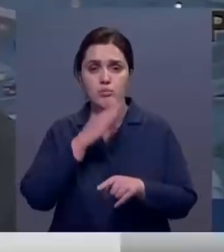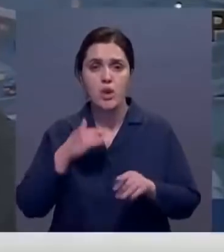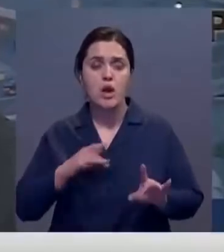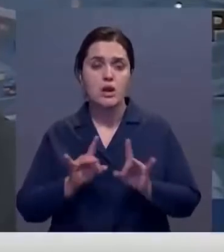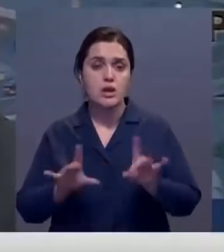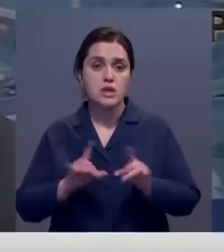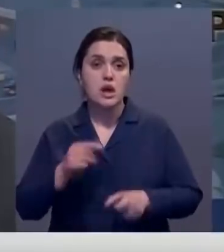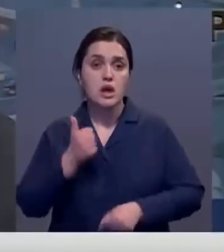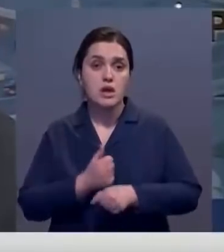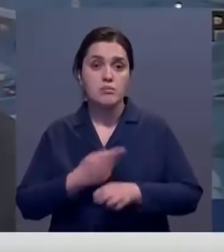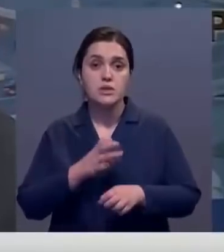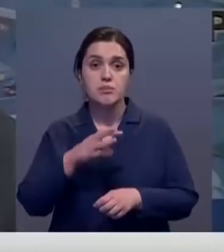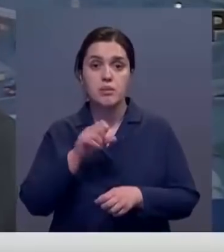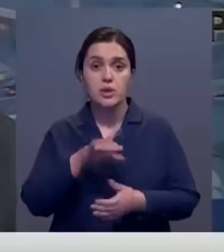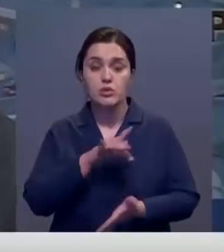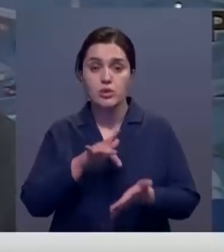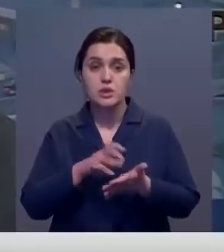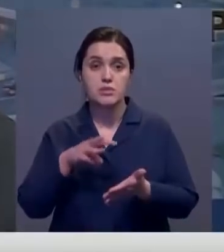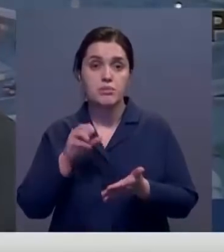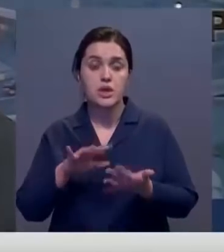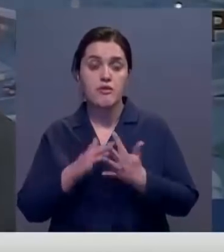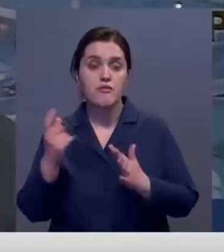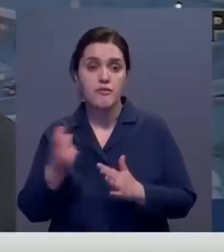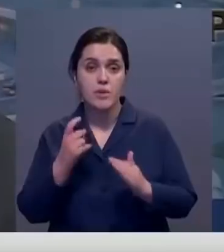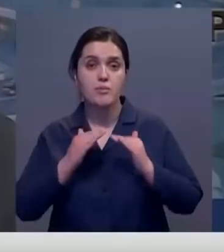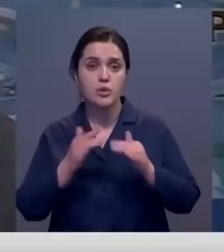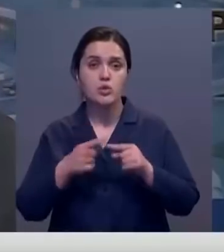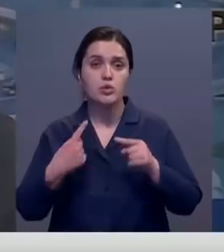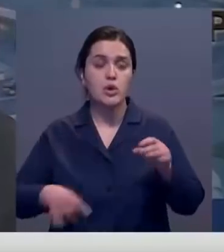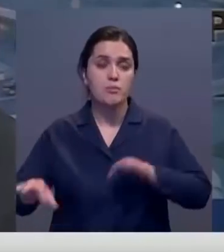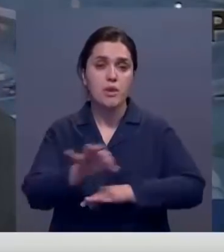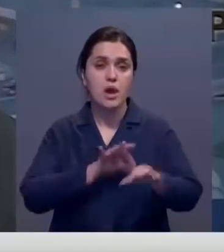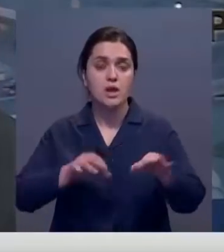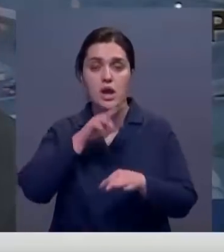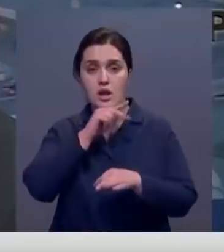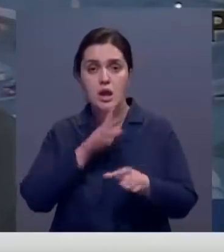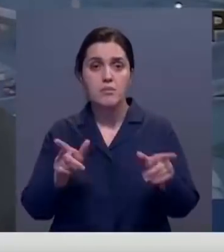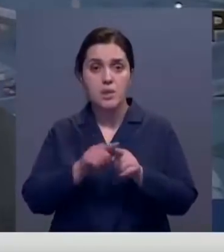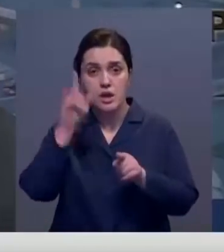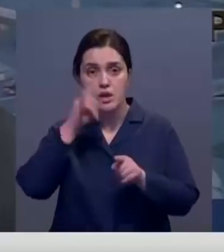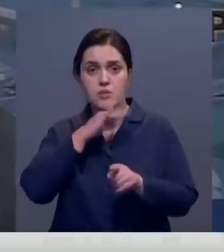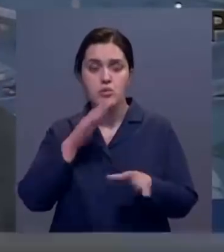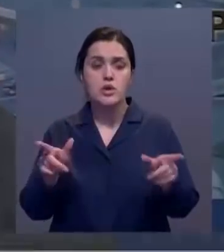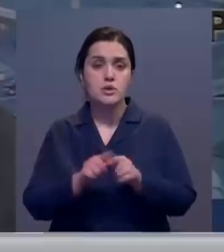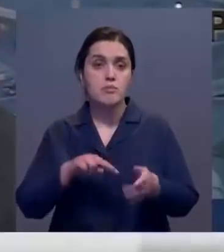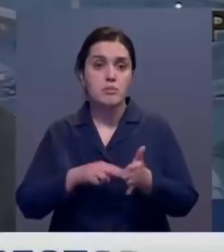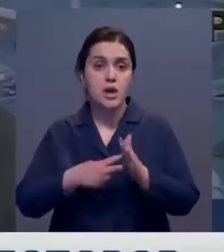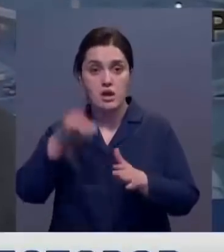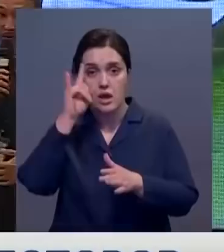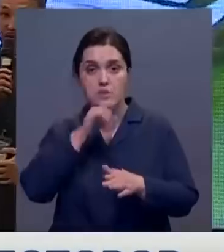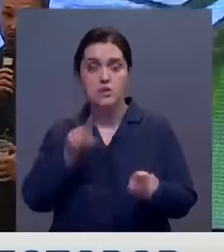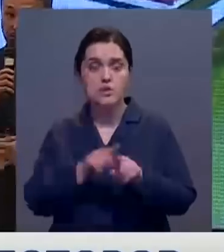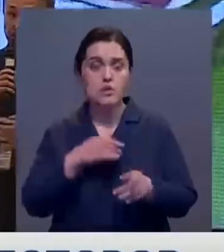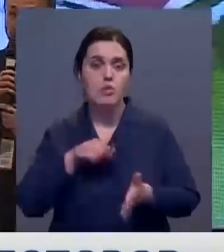основных – смарт-город, смарт-ферма с теплицами и другие проекты. Сейчас у Кореи с Казахстаном очень много совместных планов. Казахстан также заинтересован в больших